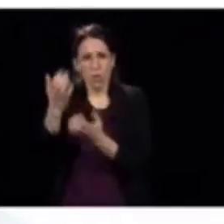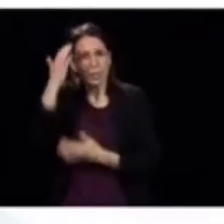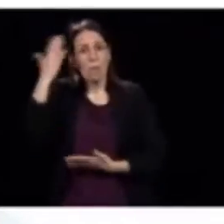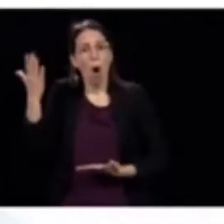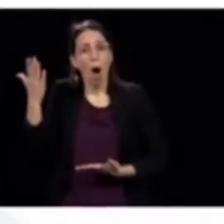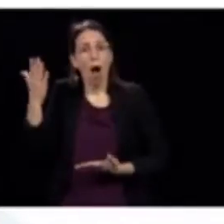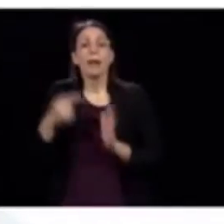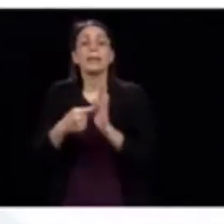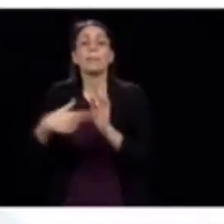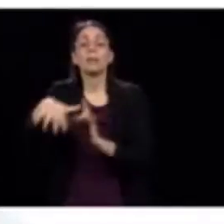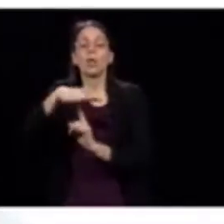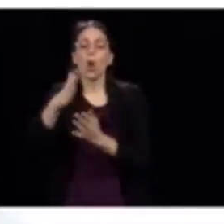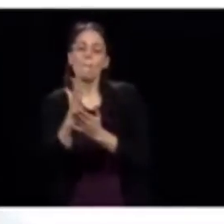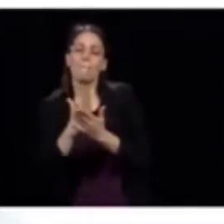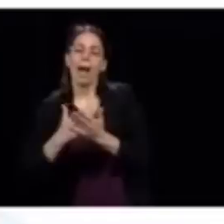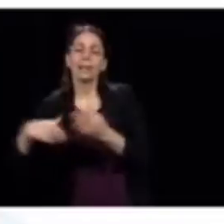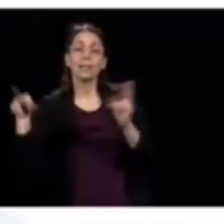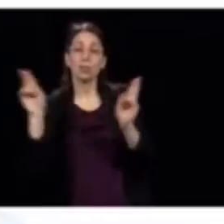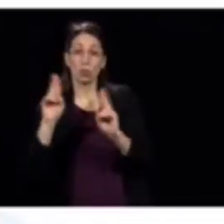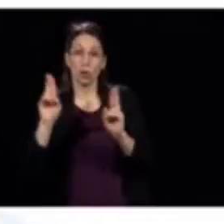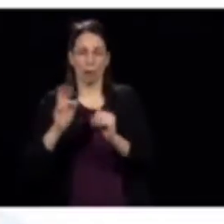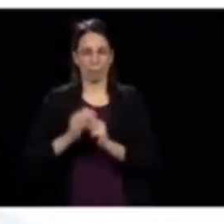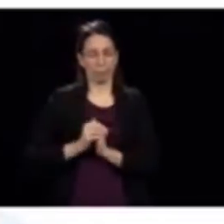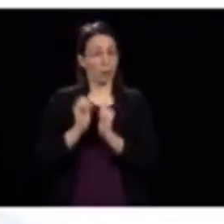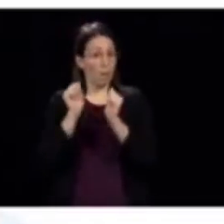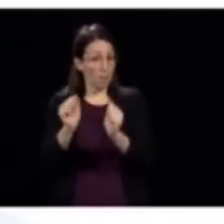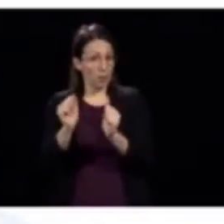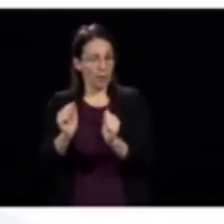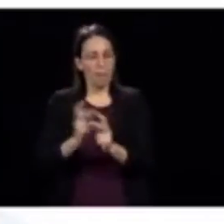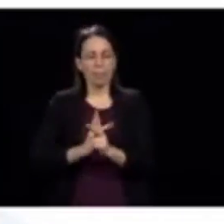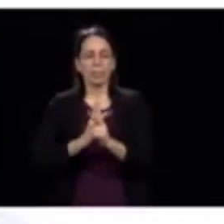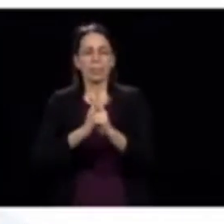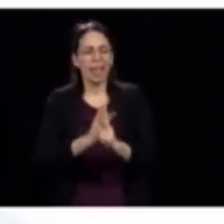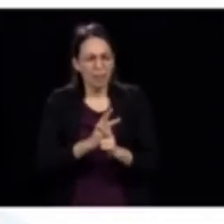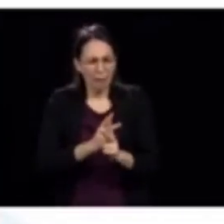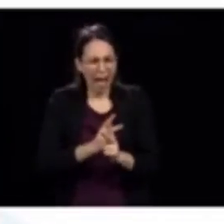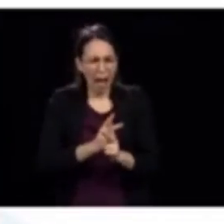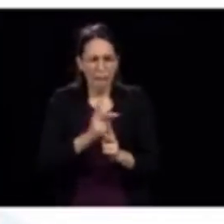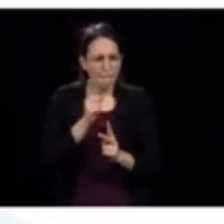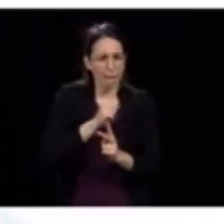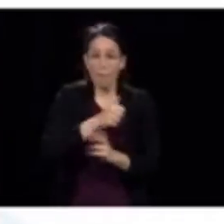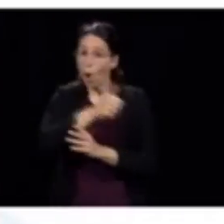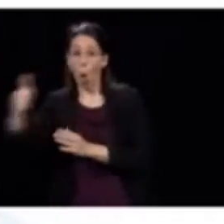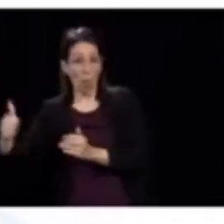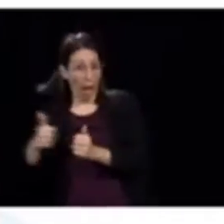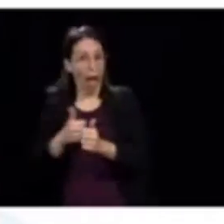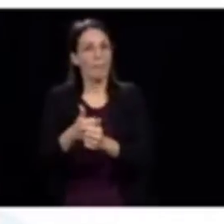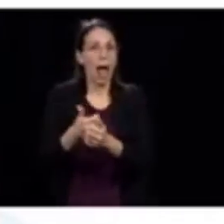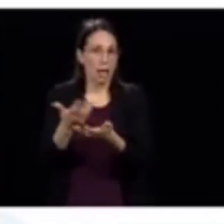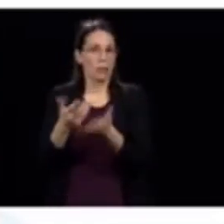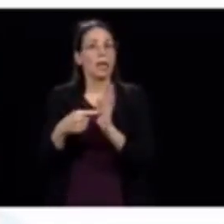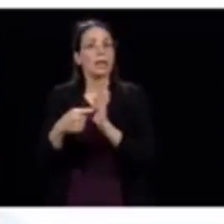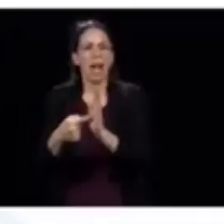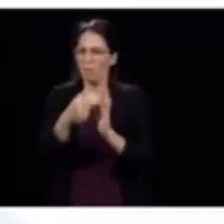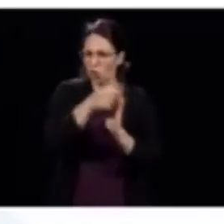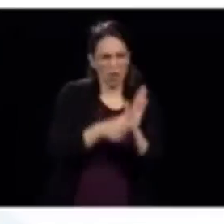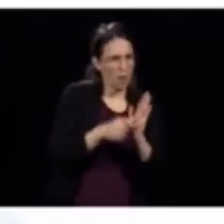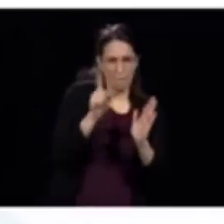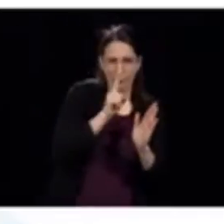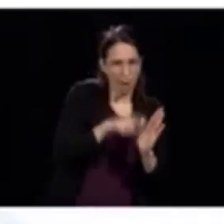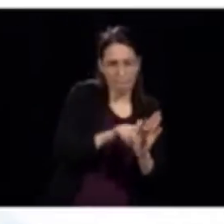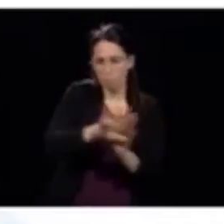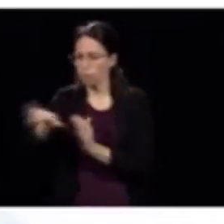-urgents, je vous parle de situations, par exemple, il n plus à avoir des traitements alternatifs qui ont été donnés versus une